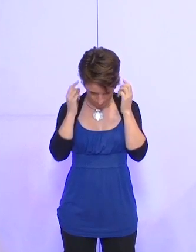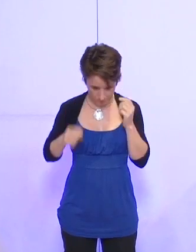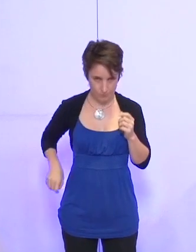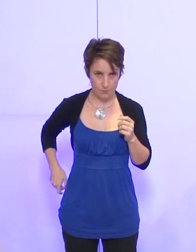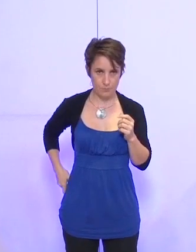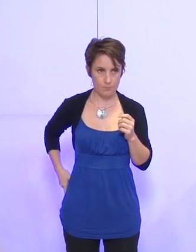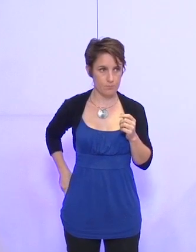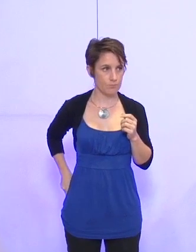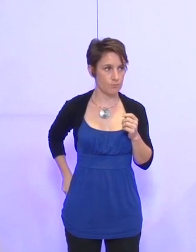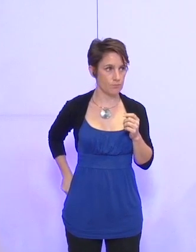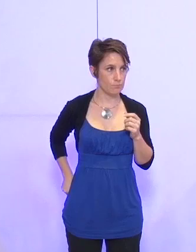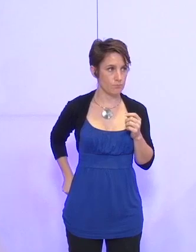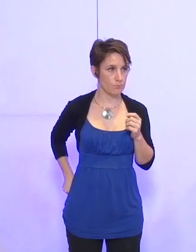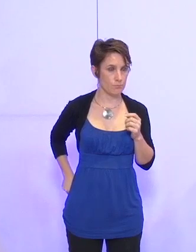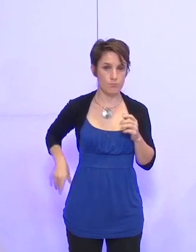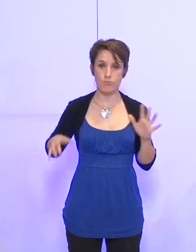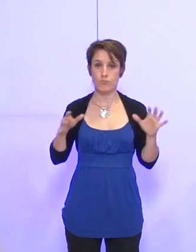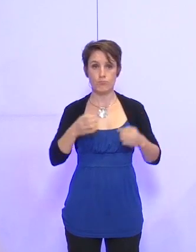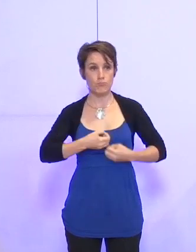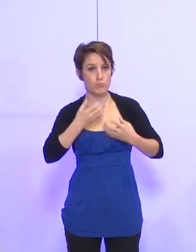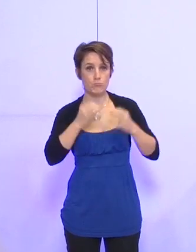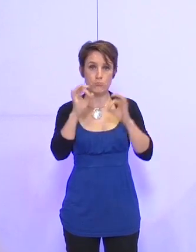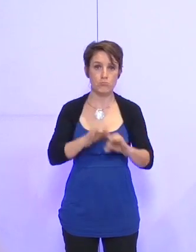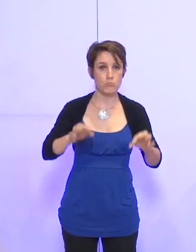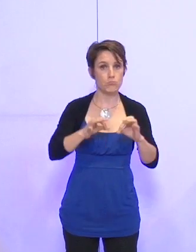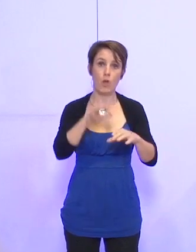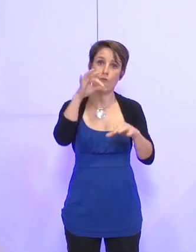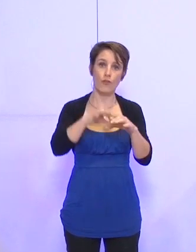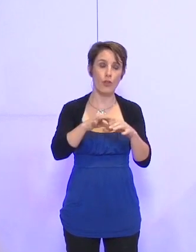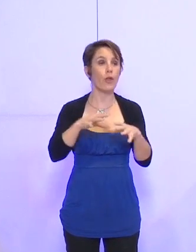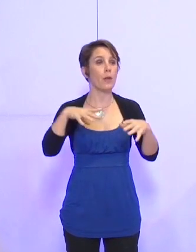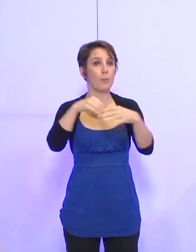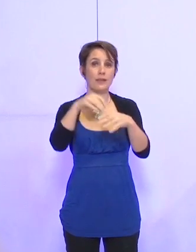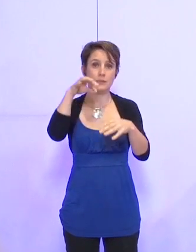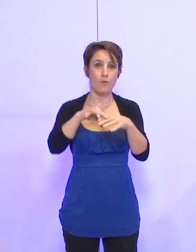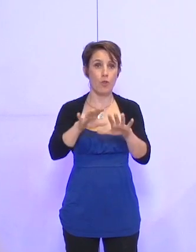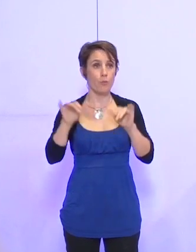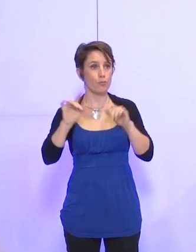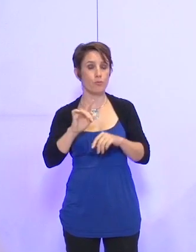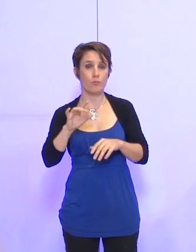Rien de particulier. Je mets cette délibération aux voix. Qui ne prend pas part au vote ?